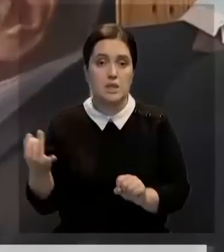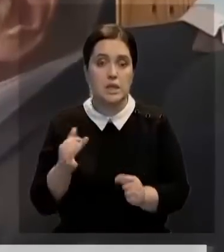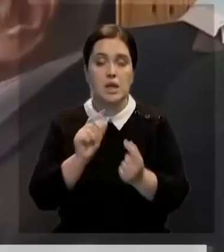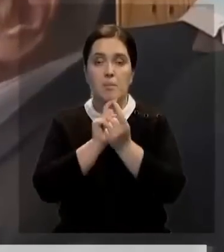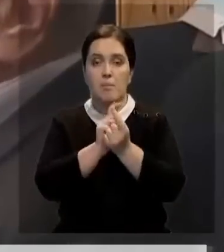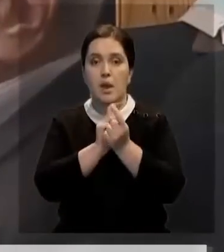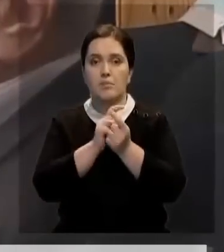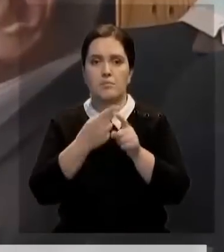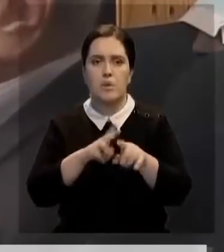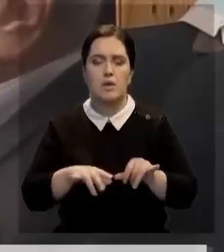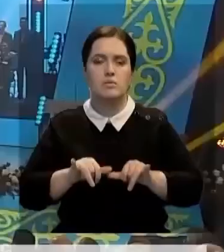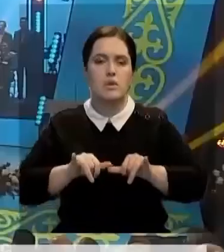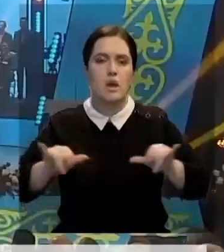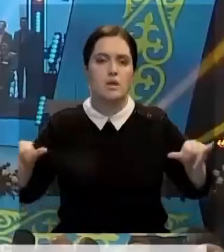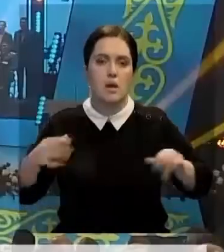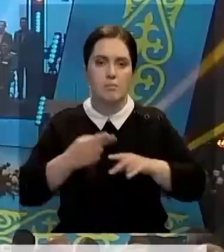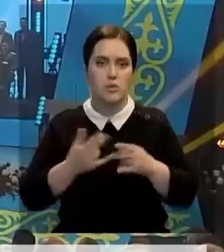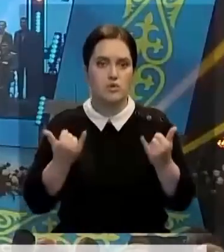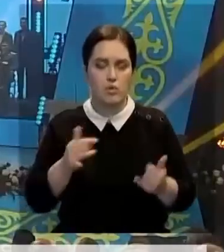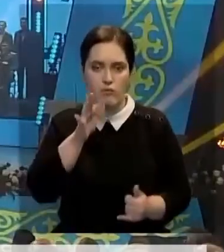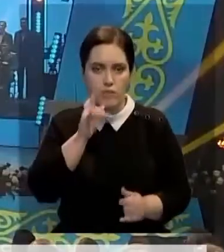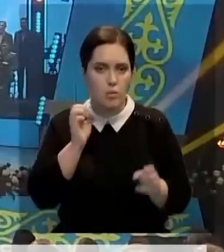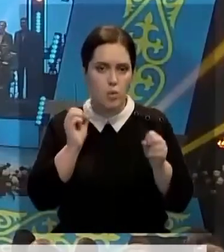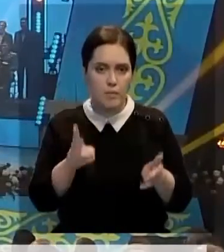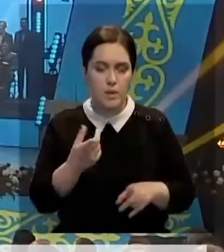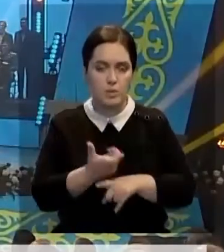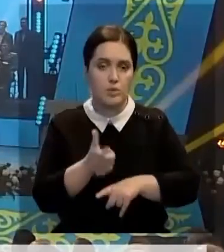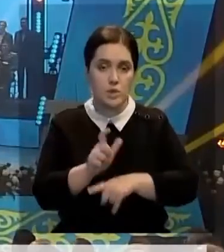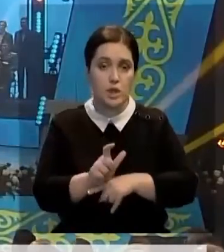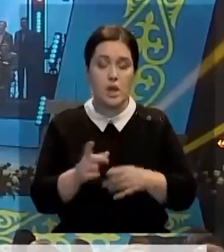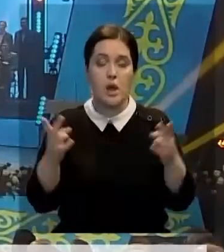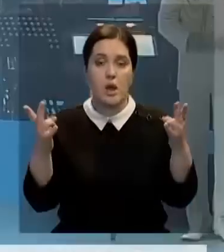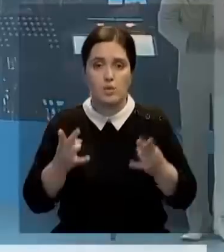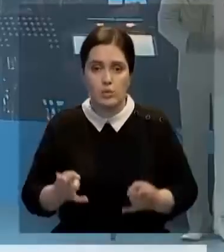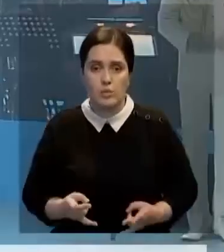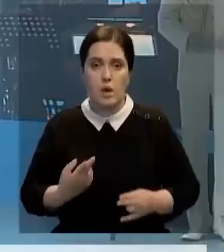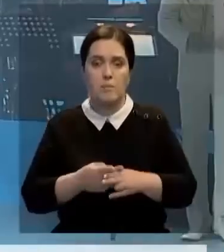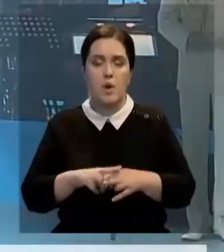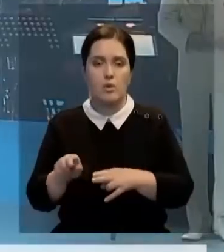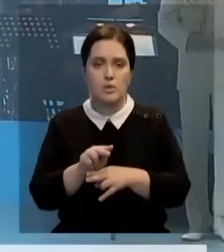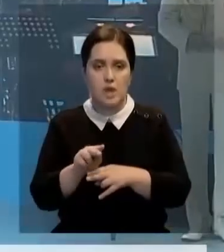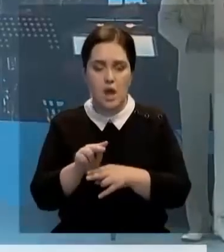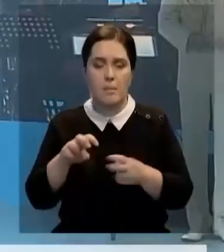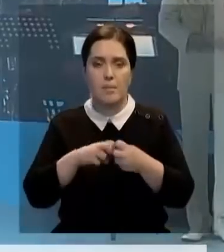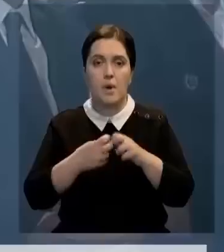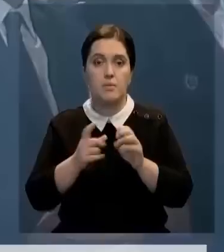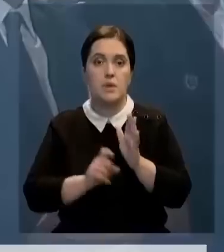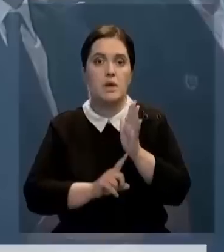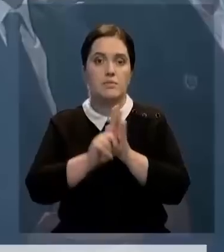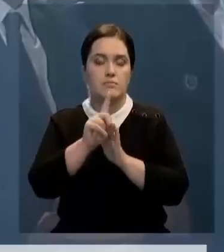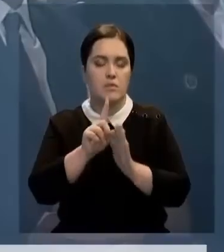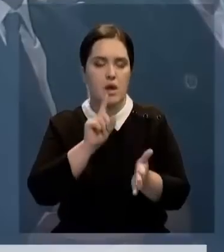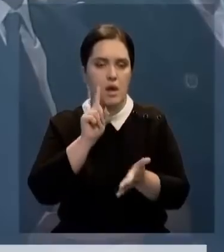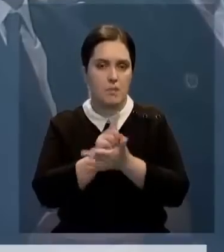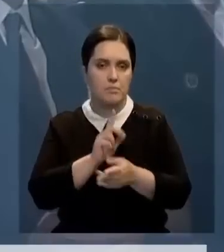борьбы с нарастающими вызовами современности. Поэтому необходимо устранять проблемы еще на стадии их формирования,